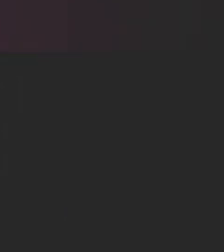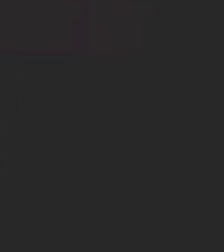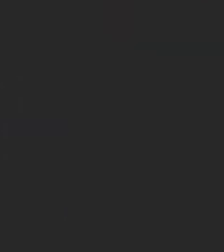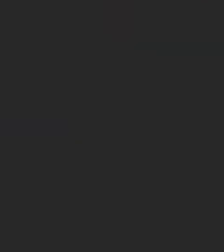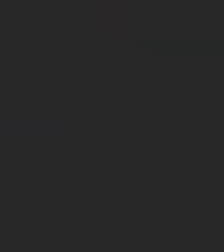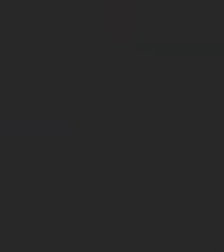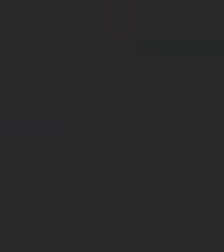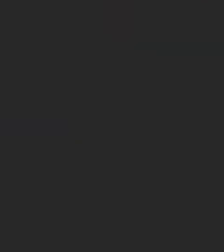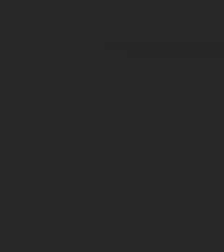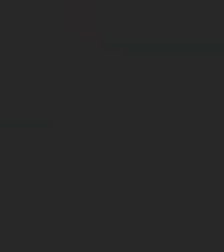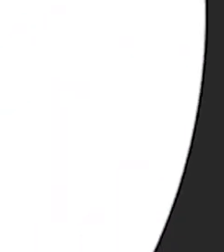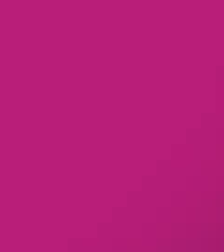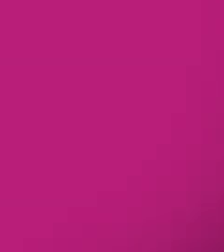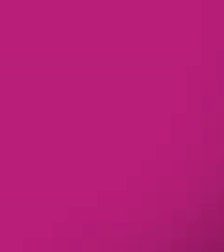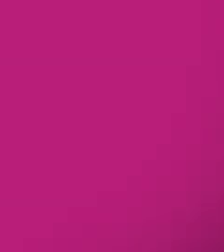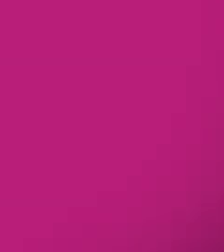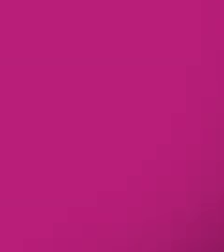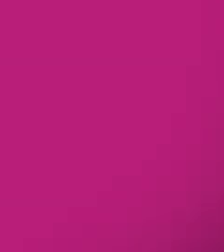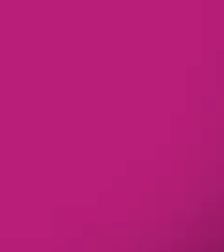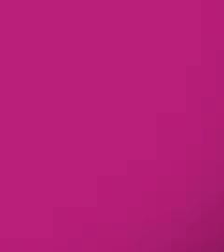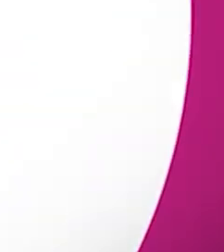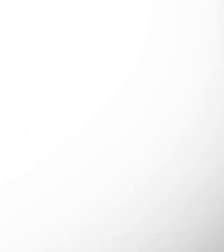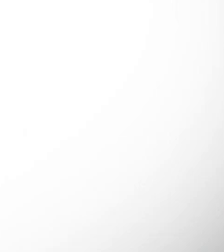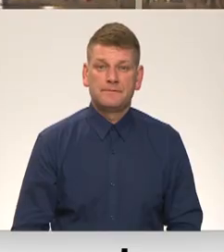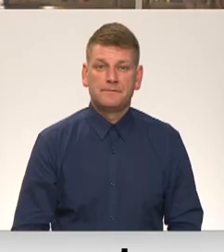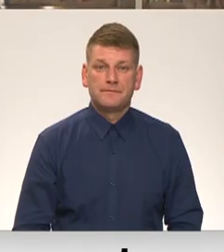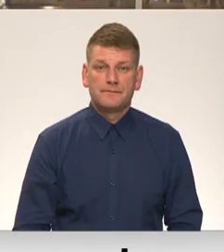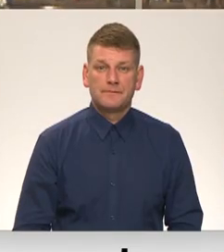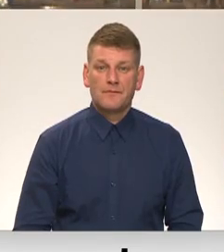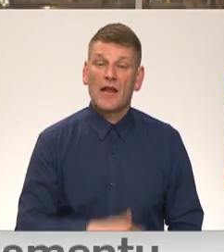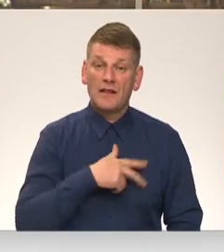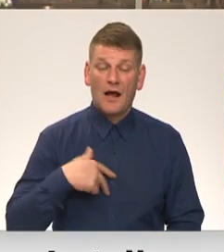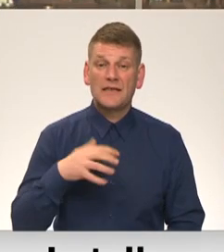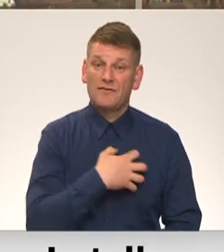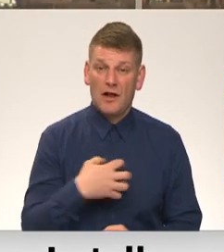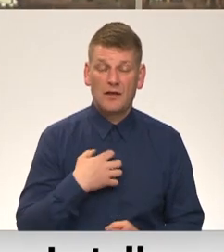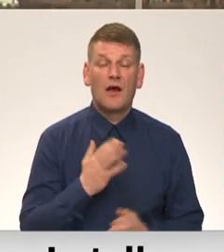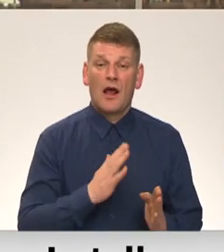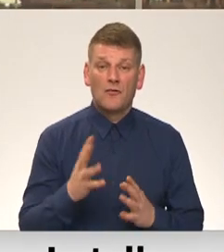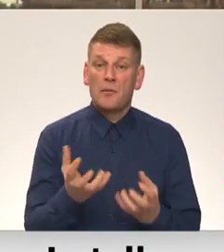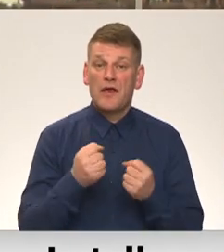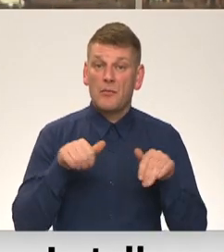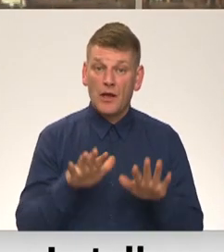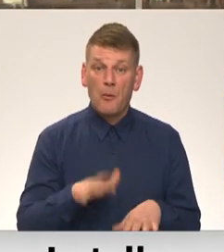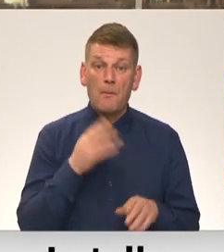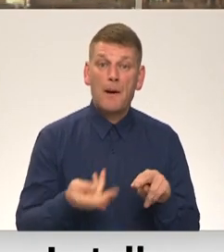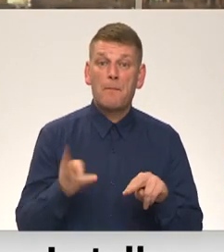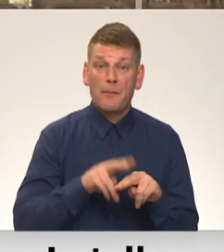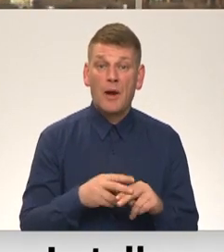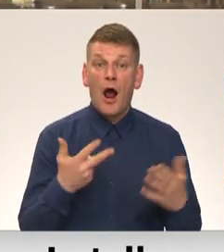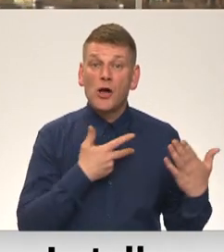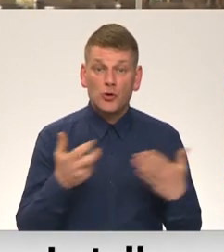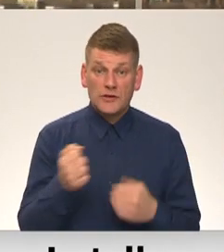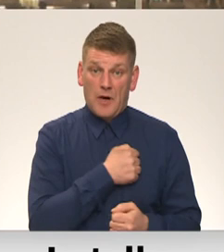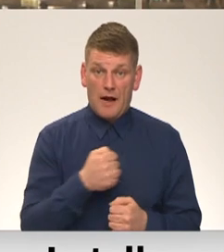Re, visi ēters ir te! Dānijas valdība gatavojas pieņemt lēmumu par papildu 800